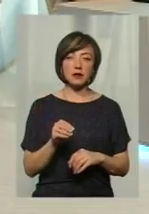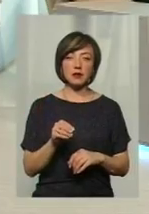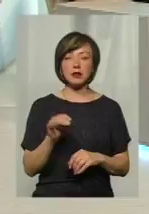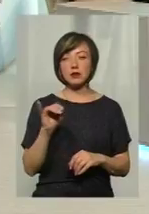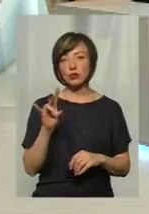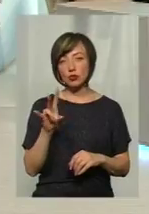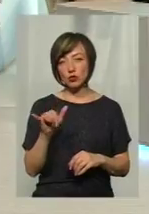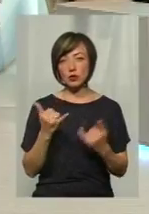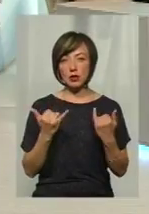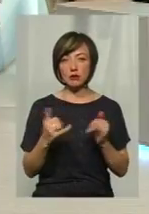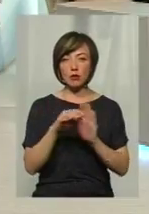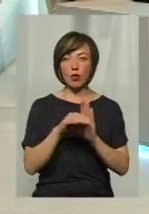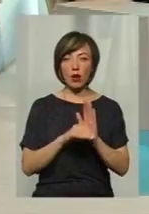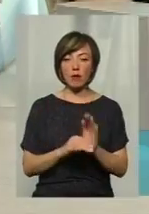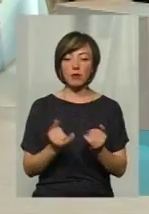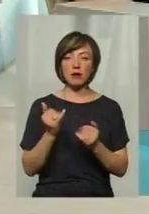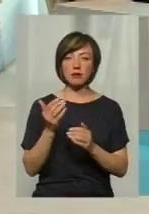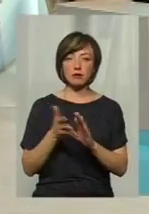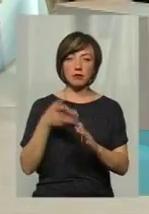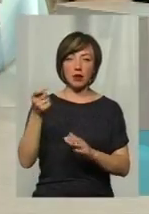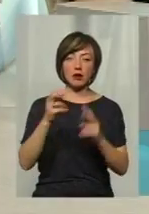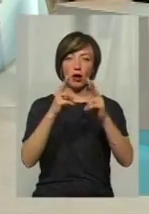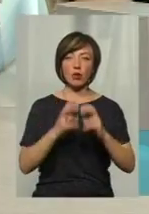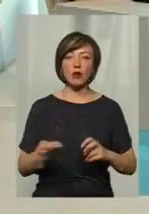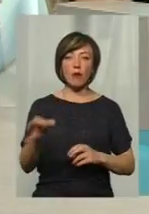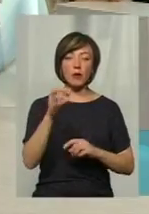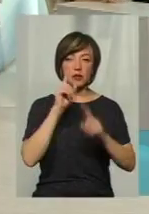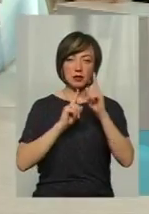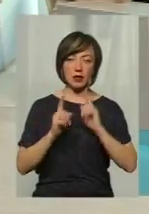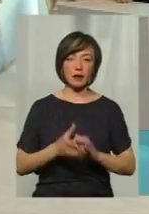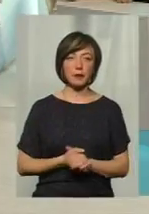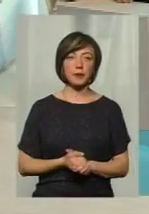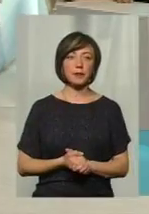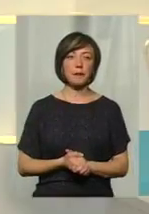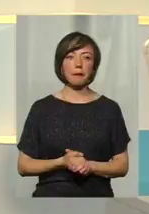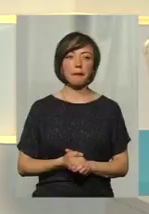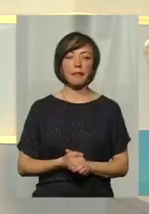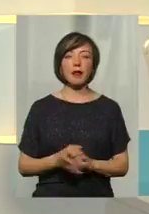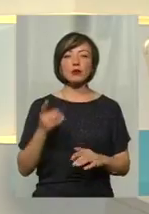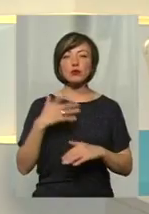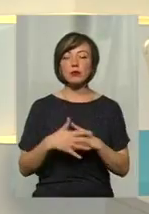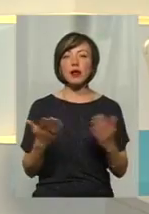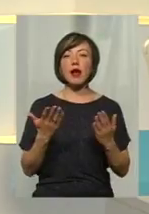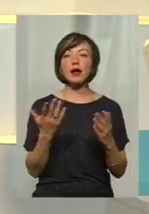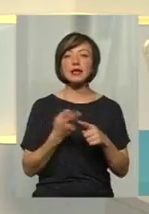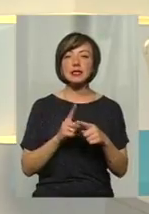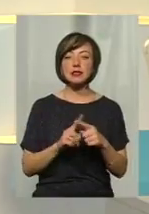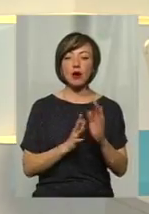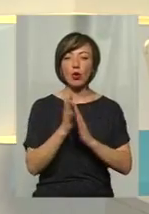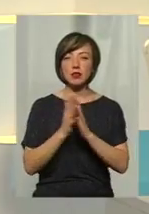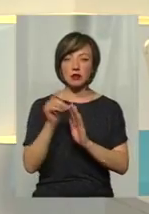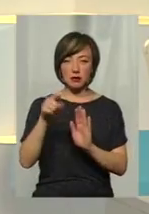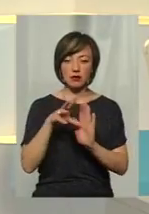Ну, зараз програма знаходиться на розгляді в обласній раді. Зрозуміло, які ще рослини у цій програмі все ж таки